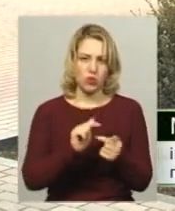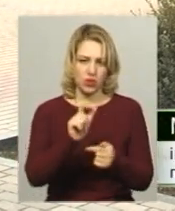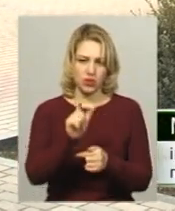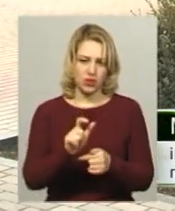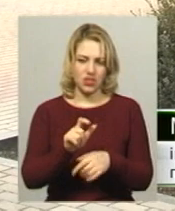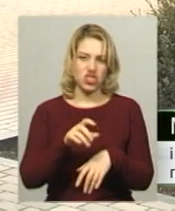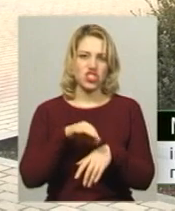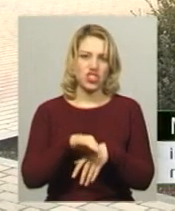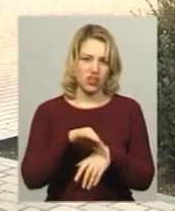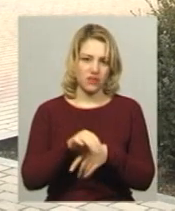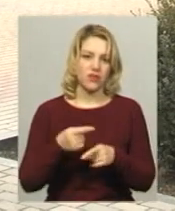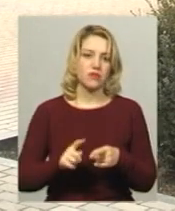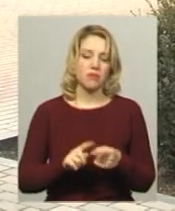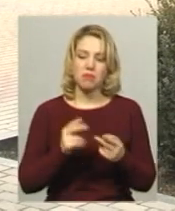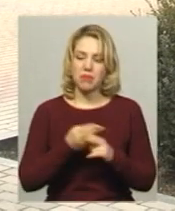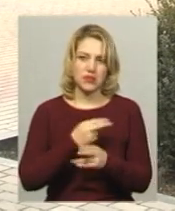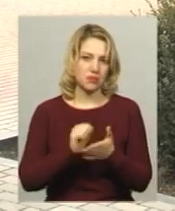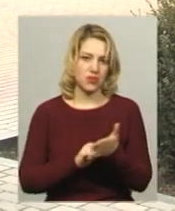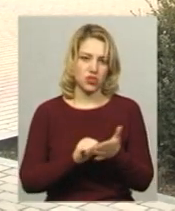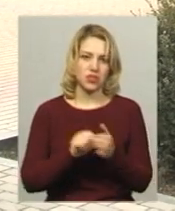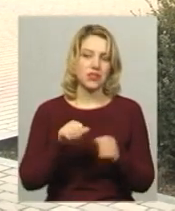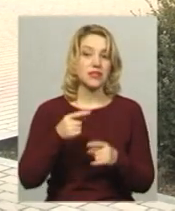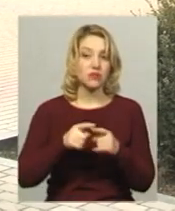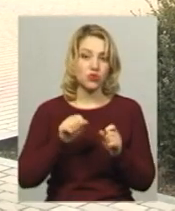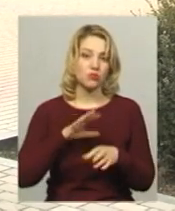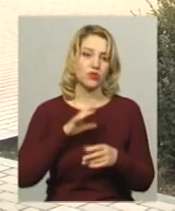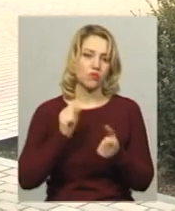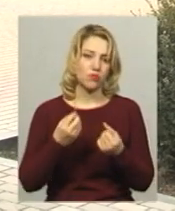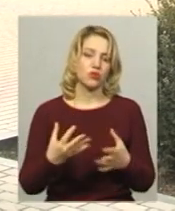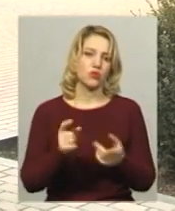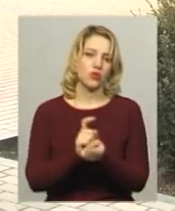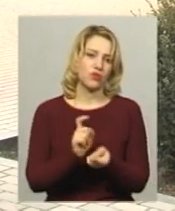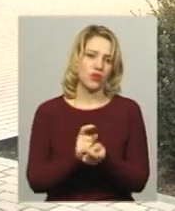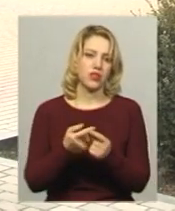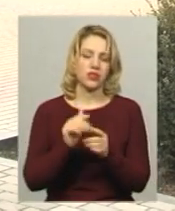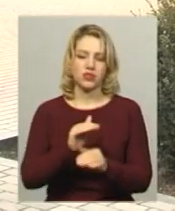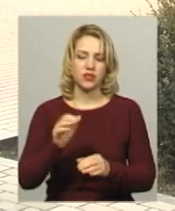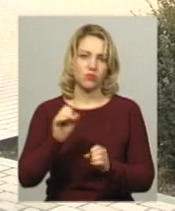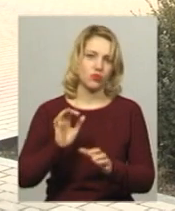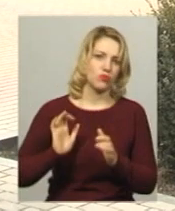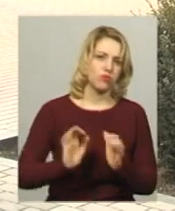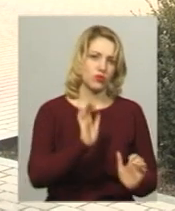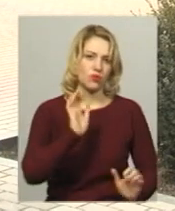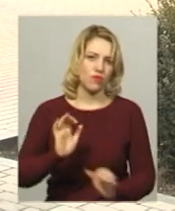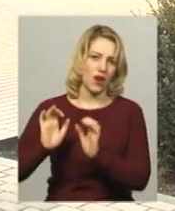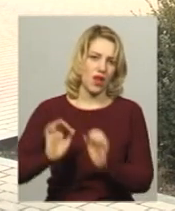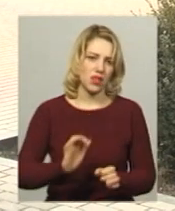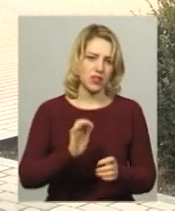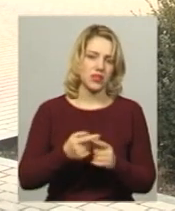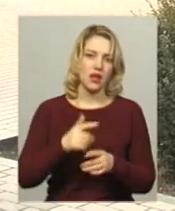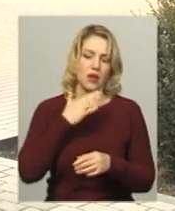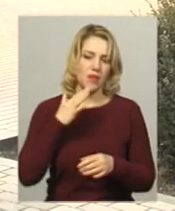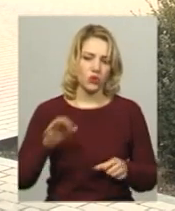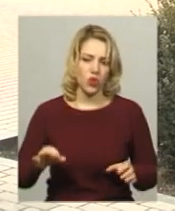всяких якихось причин. Це може бути просто конфлікт. Діти щось посварилися, поштовхалися, трошки багато